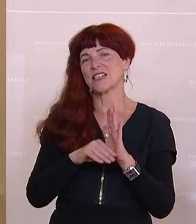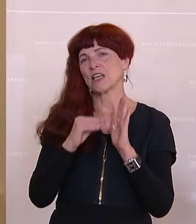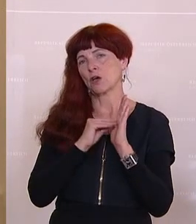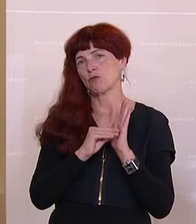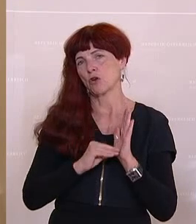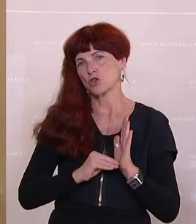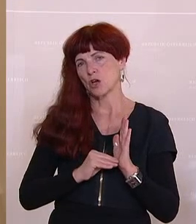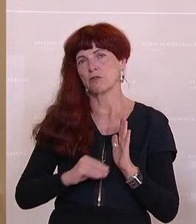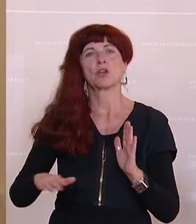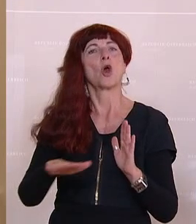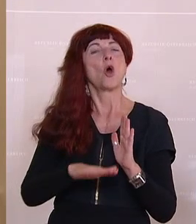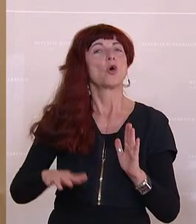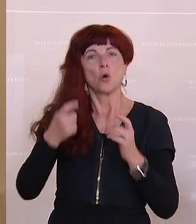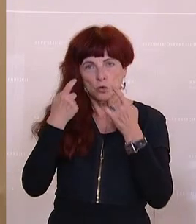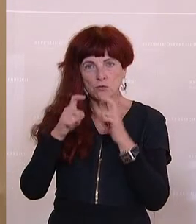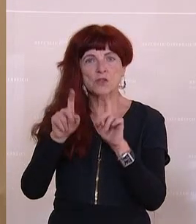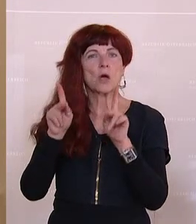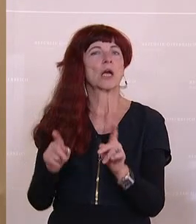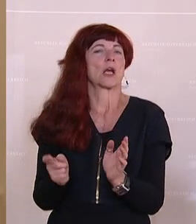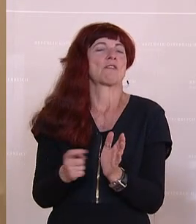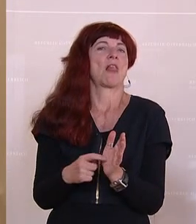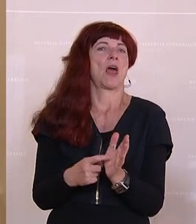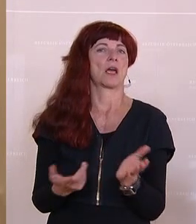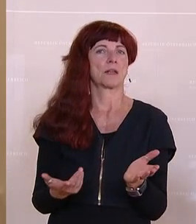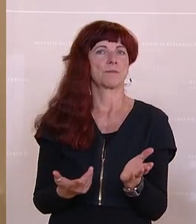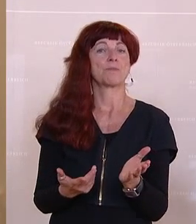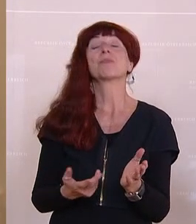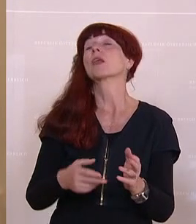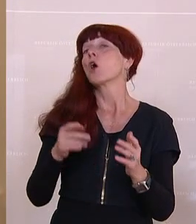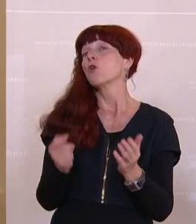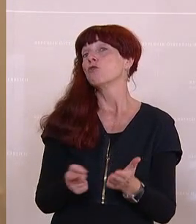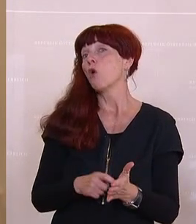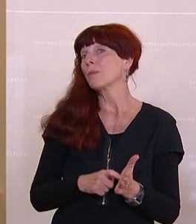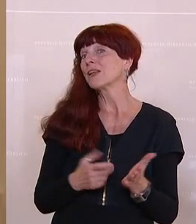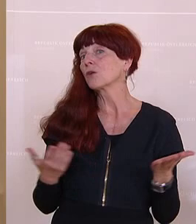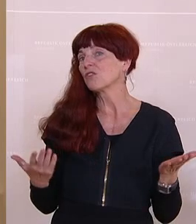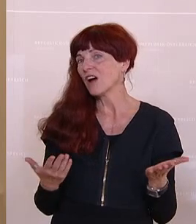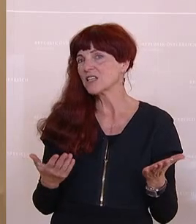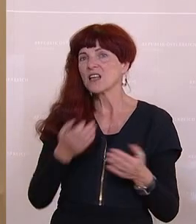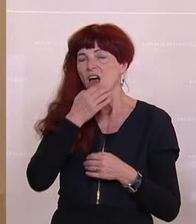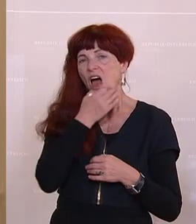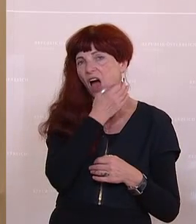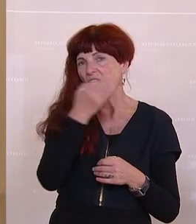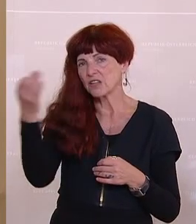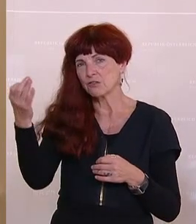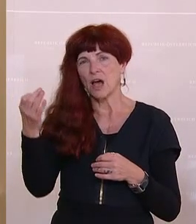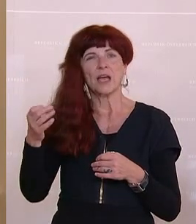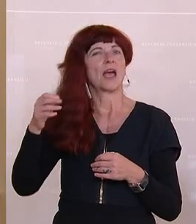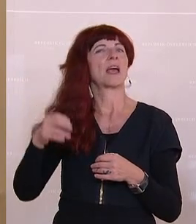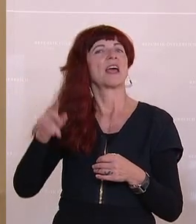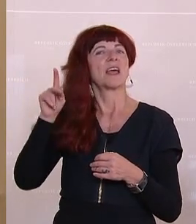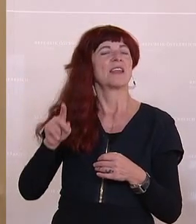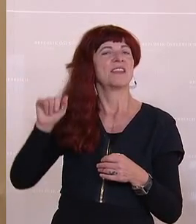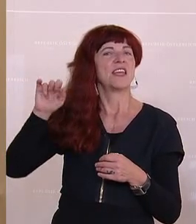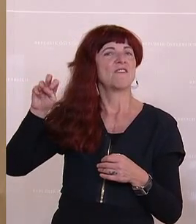Grundversorgung in Anspruch nehmen. Voraussetzung hierfür ist eine Anfrage des Interessenten an die DIWAG, in dem